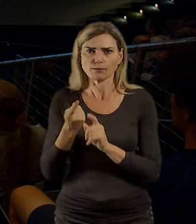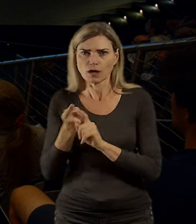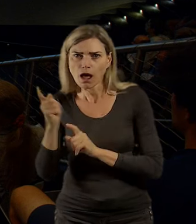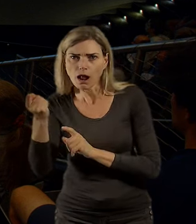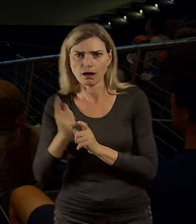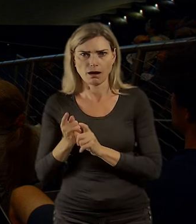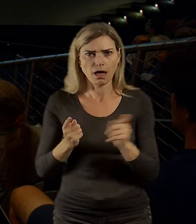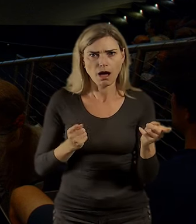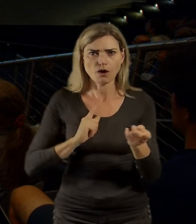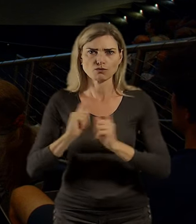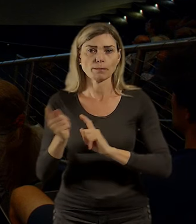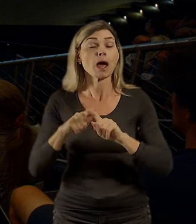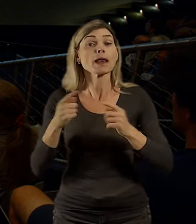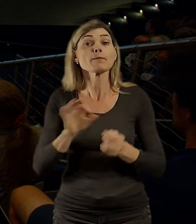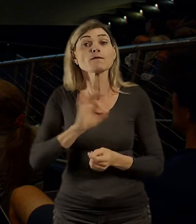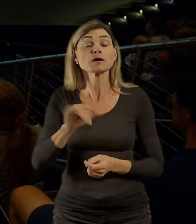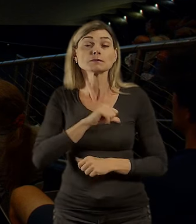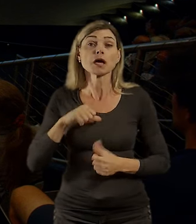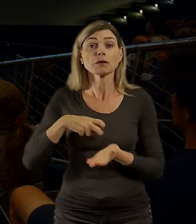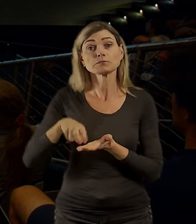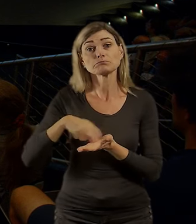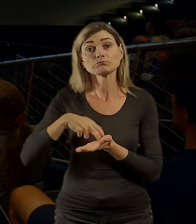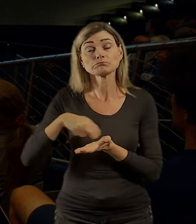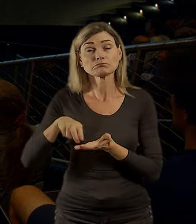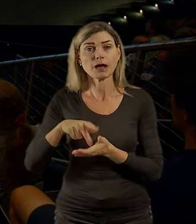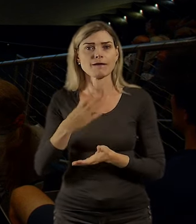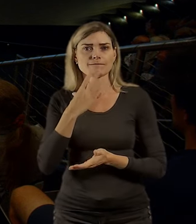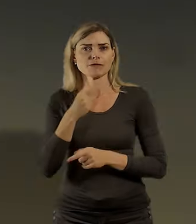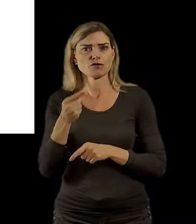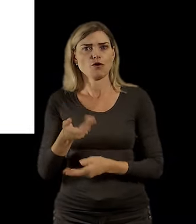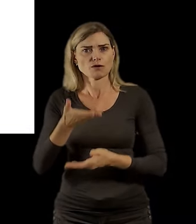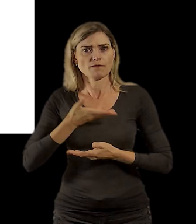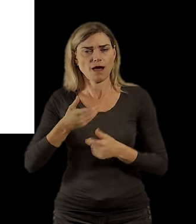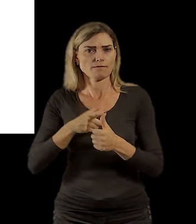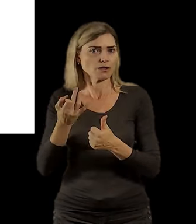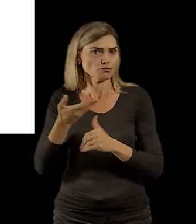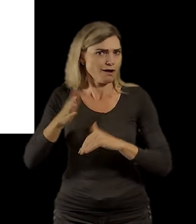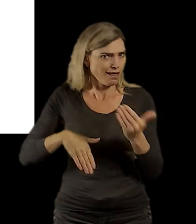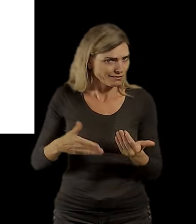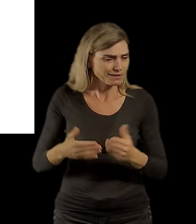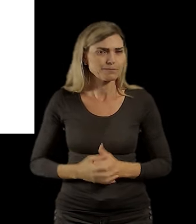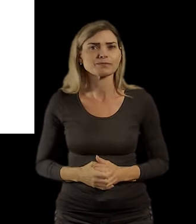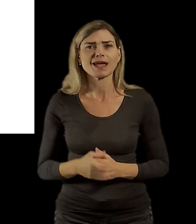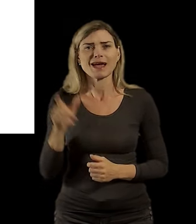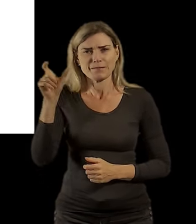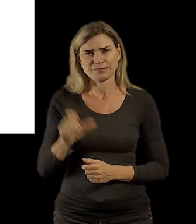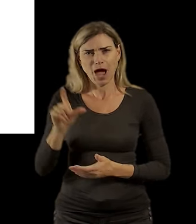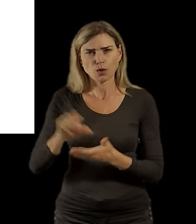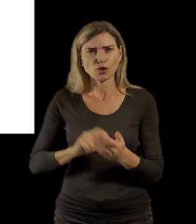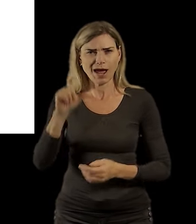doprava pěší, která je samozřejmě i z hlediska toho města nejlevnější. Carlos Moreno, který